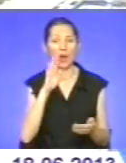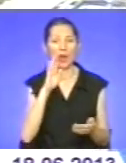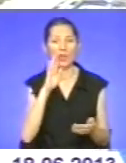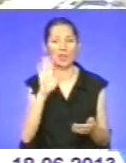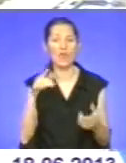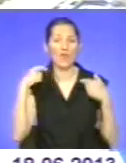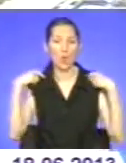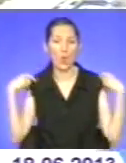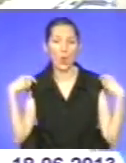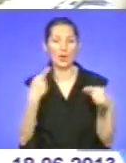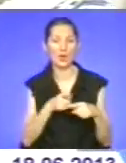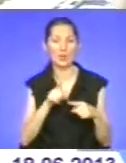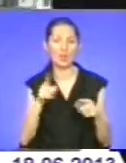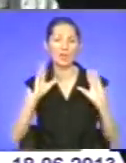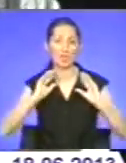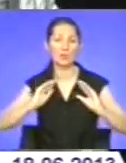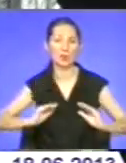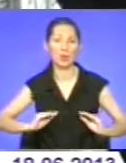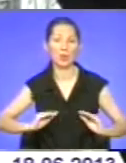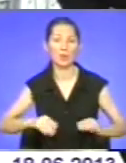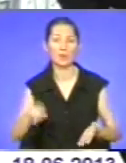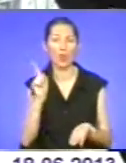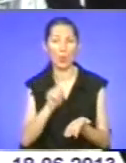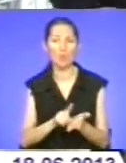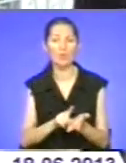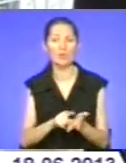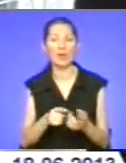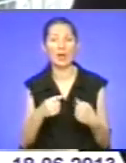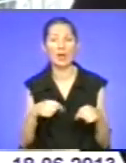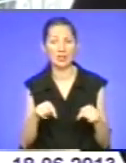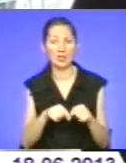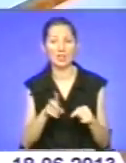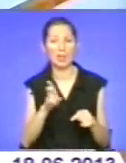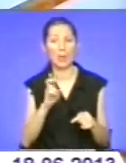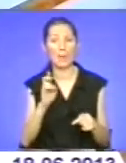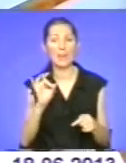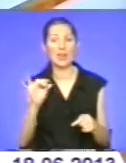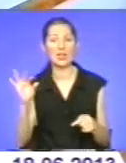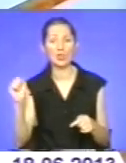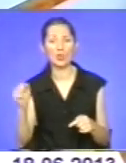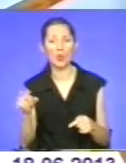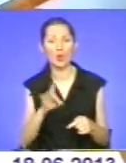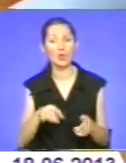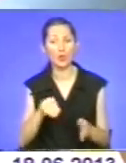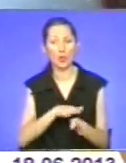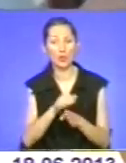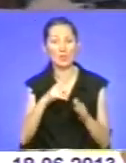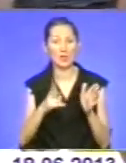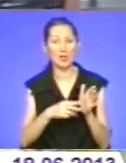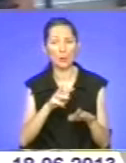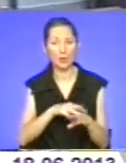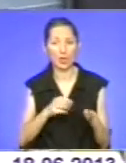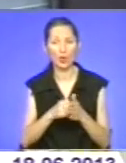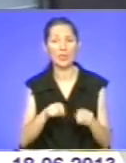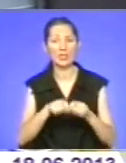їх ніби заспокоює. Обов'язки дільничих в Бережанському районі виконують 17 міліціонерів. До відкриття нового